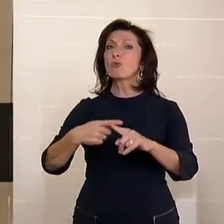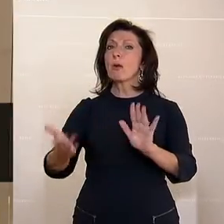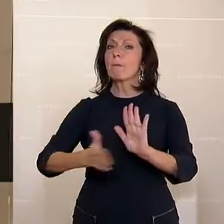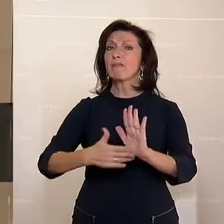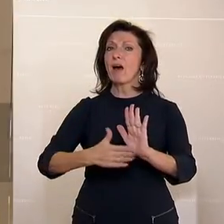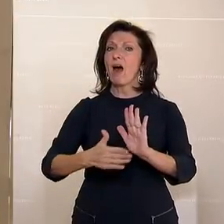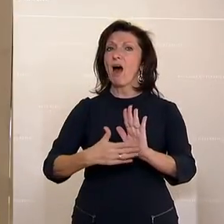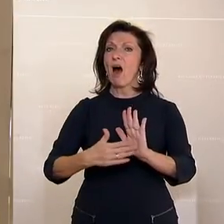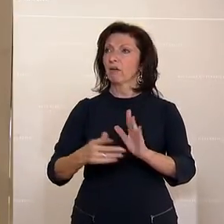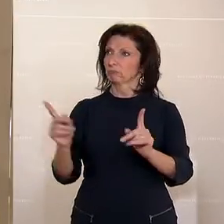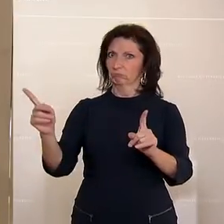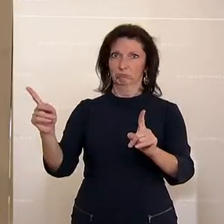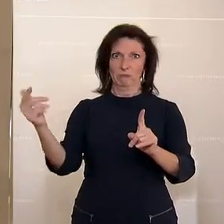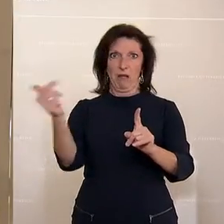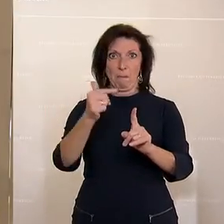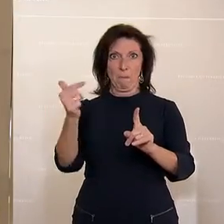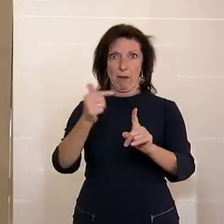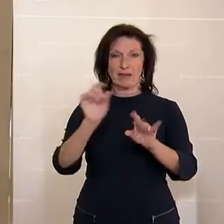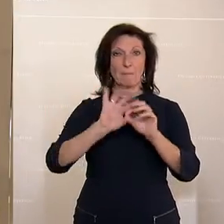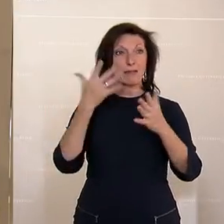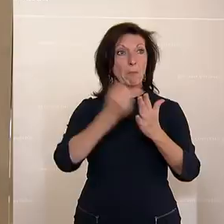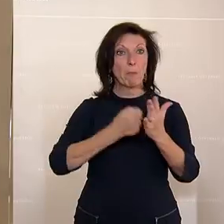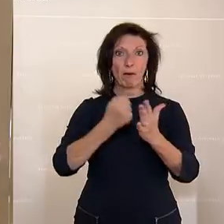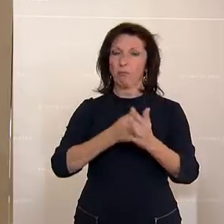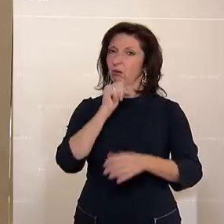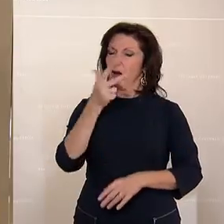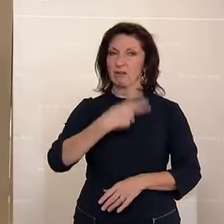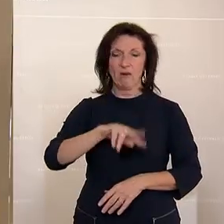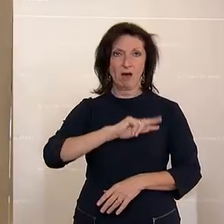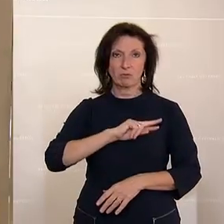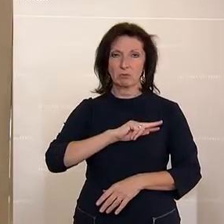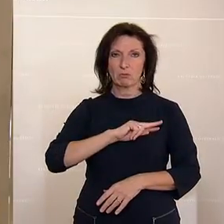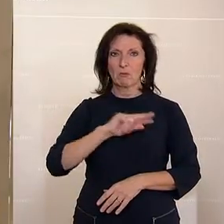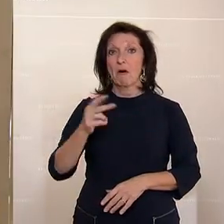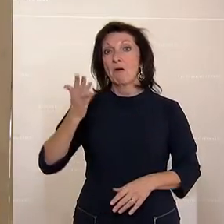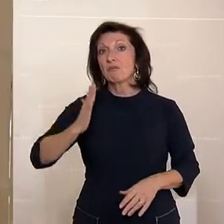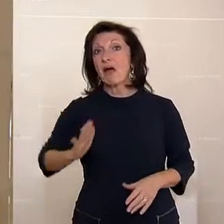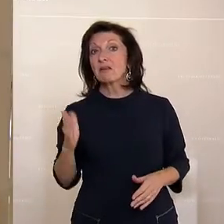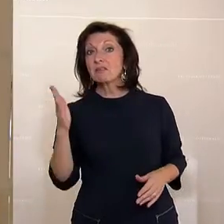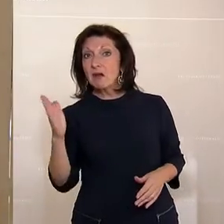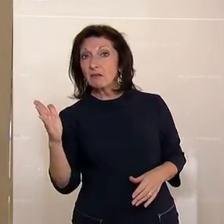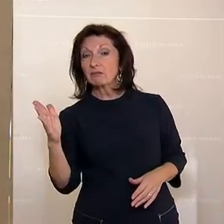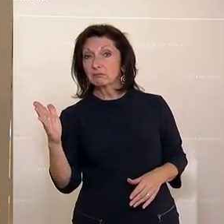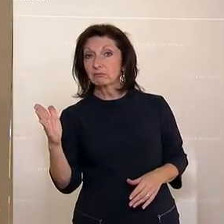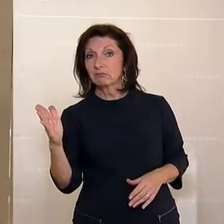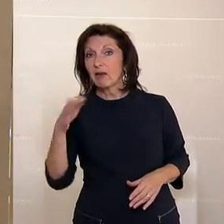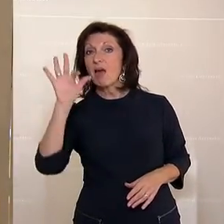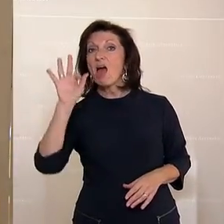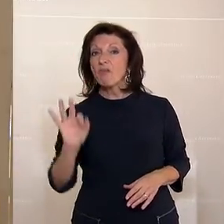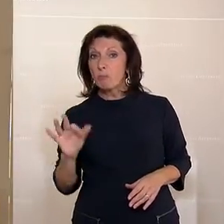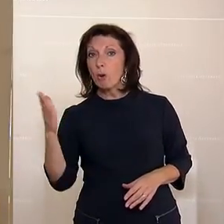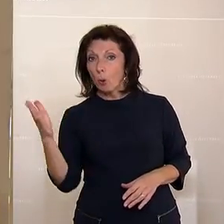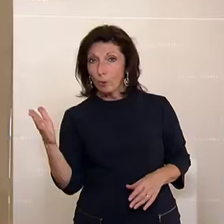Verantwortungslosigkeit bei der Bekämpfung dieser Pandemie. Meine Damen und auf der einen Seite die FPÖ,